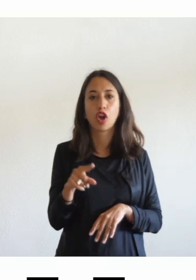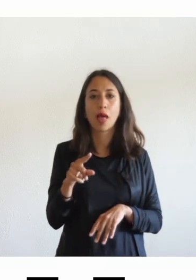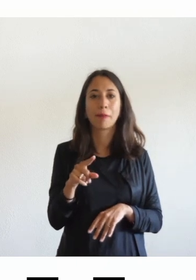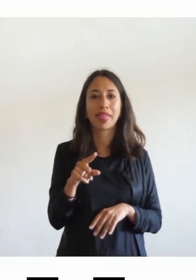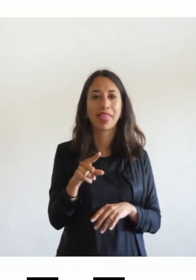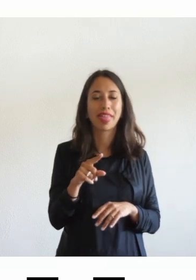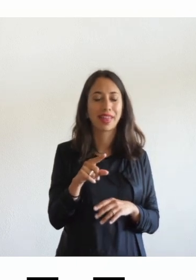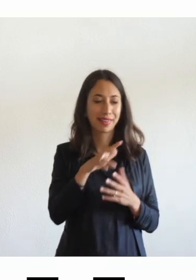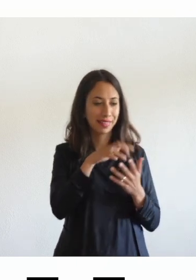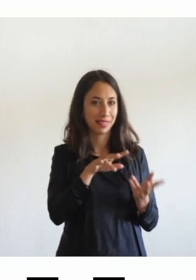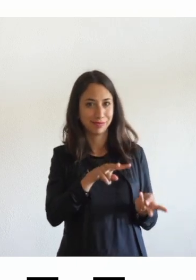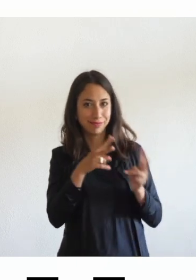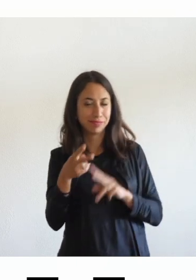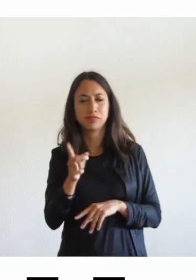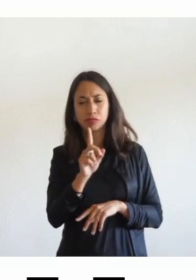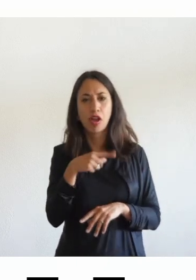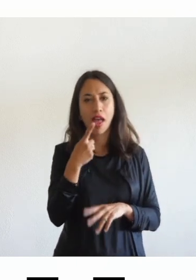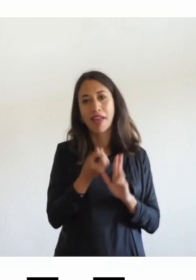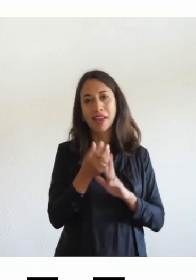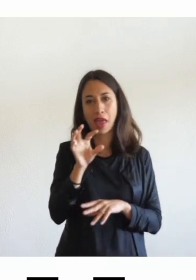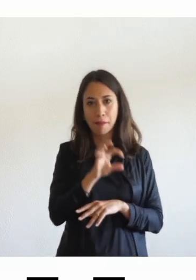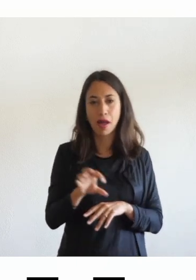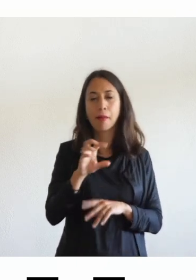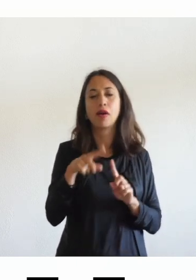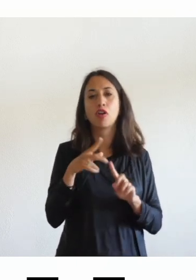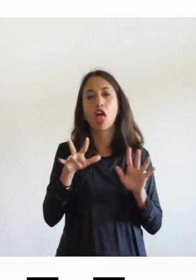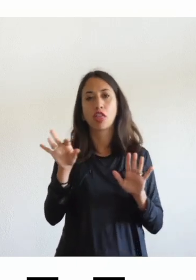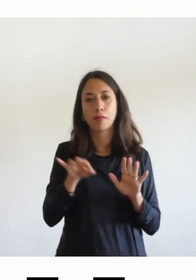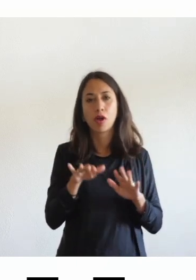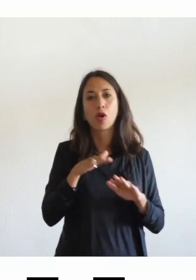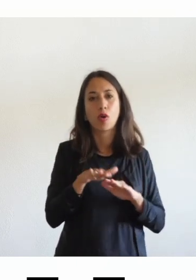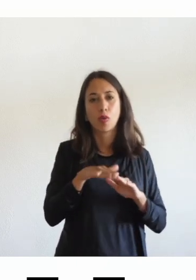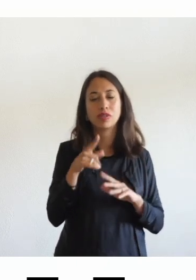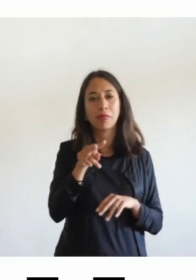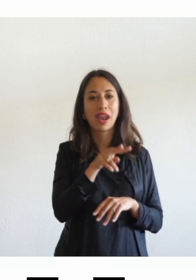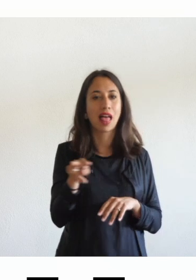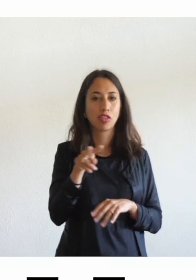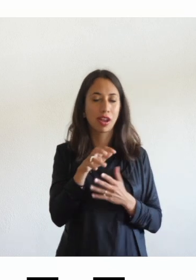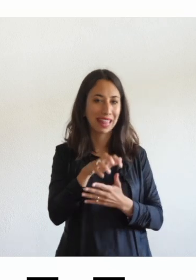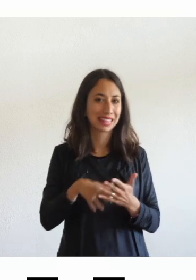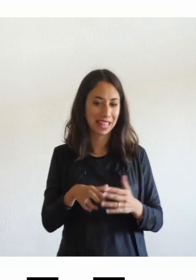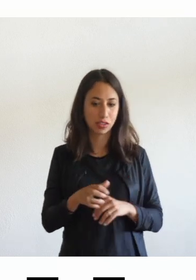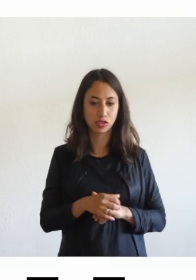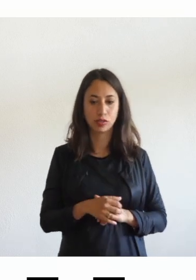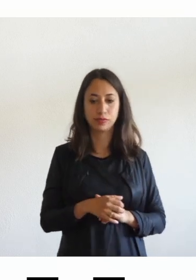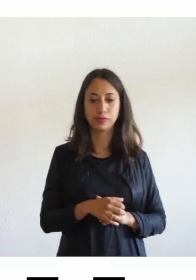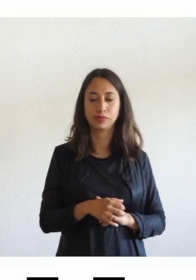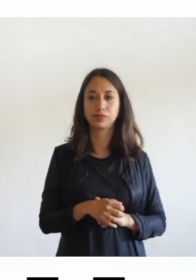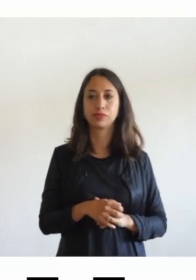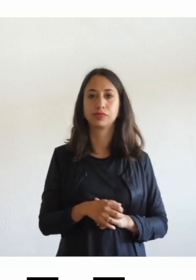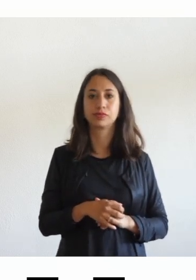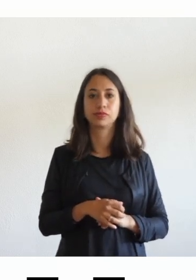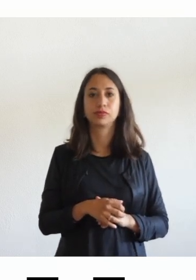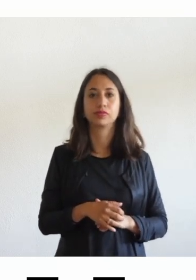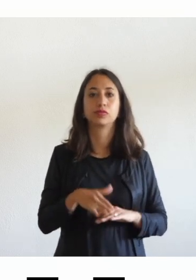e poi l'8% con il lettore di testo con l